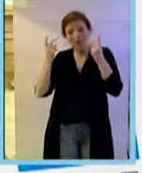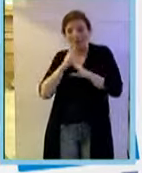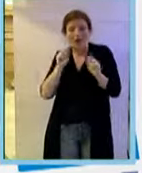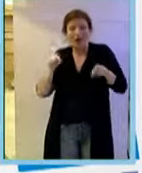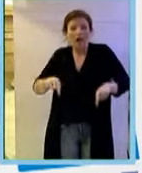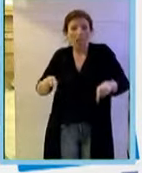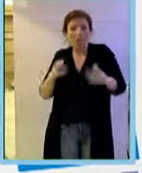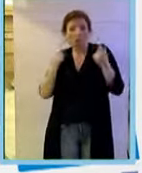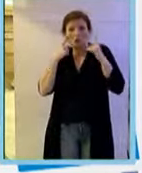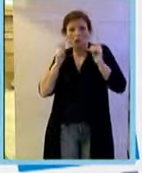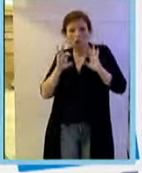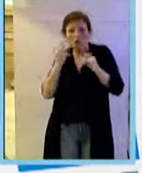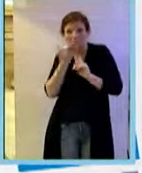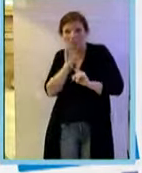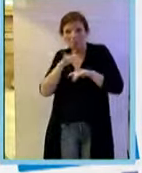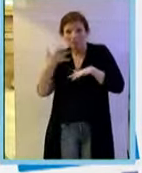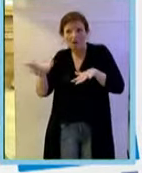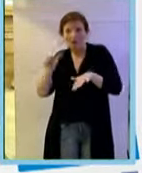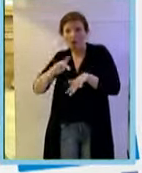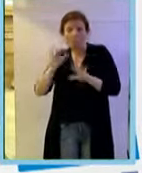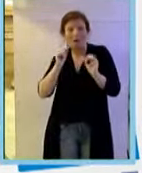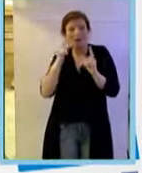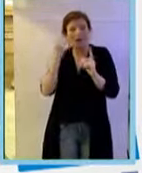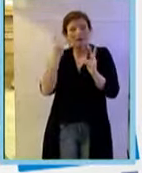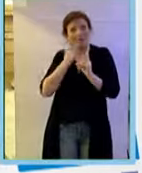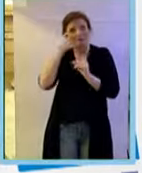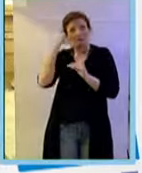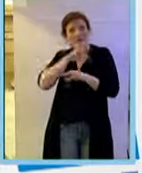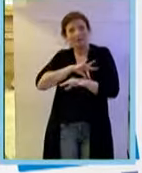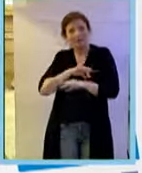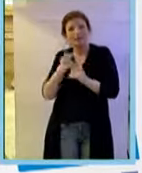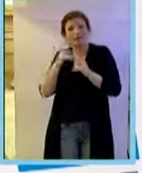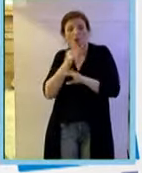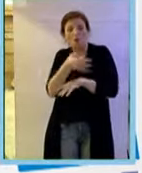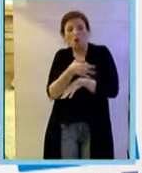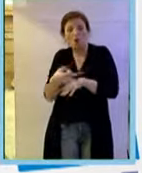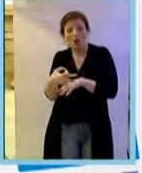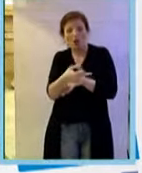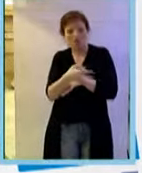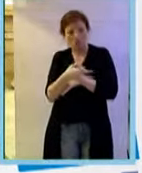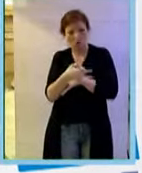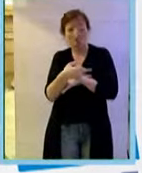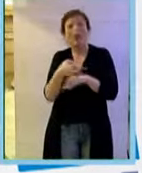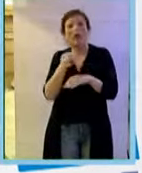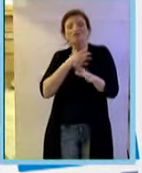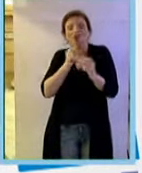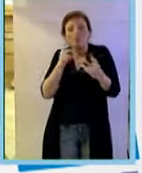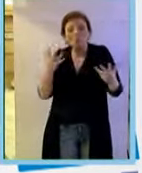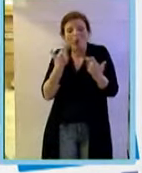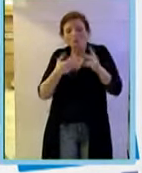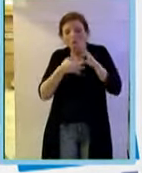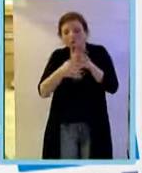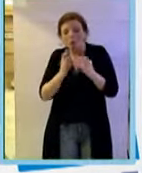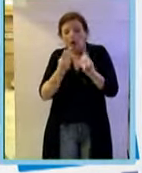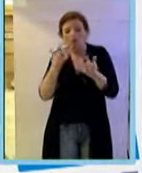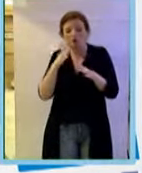è effettivamente stato dimostrato, ma è un concetto molto interessante. Come ho detto prima, il fatto che la molecola ha un qualche effetto quando viene